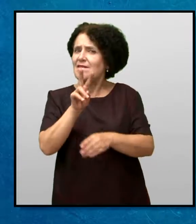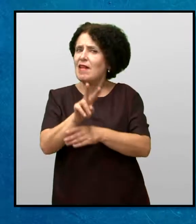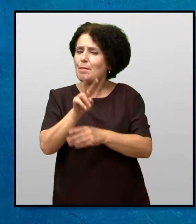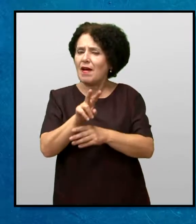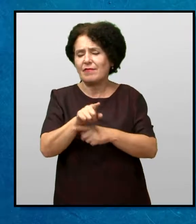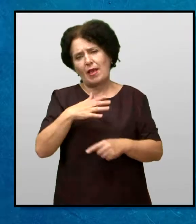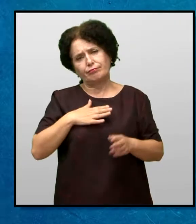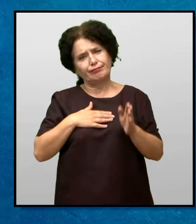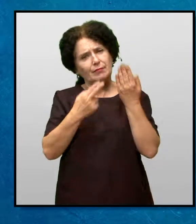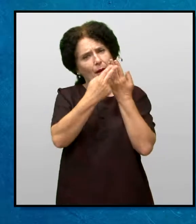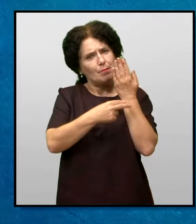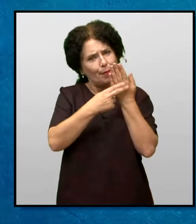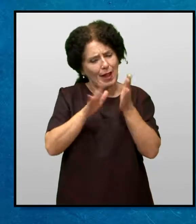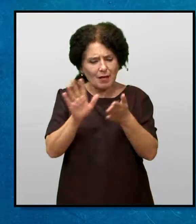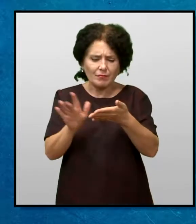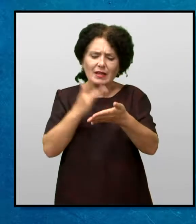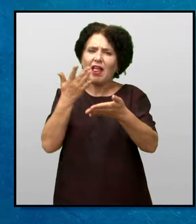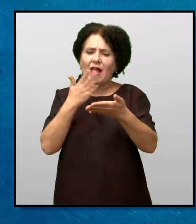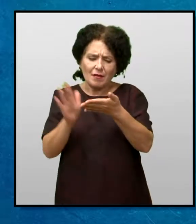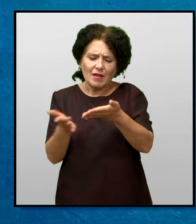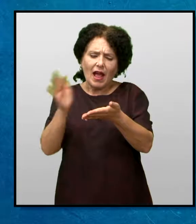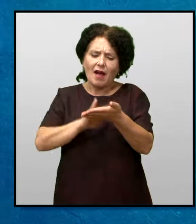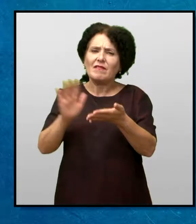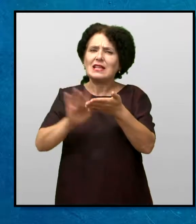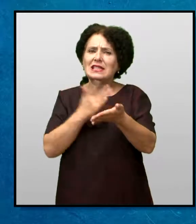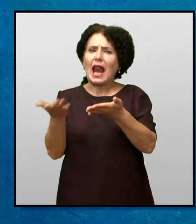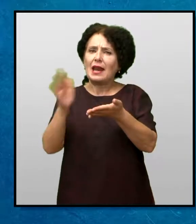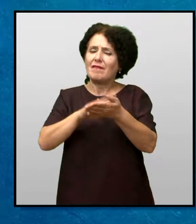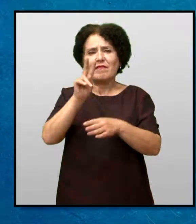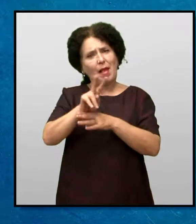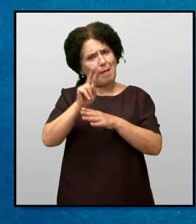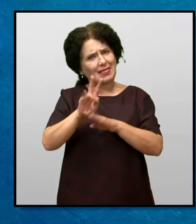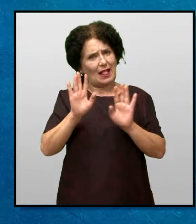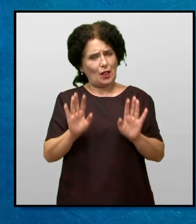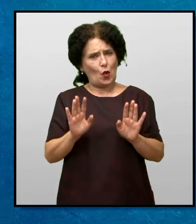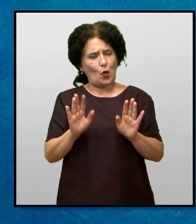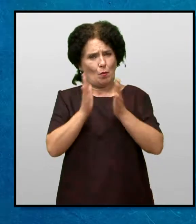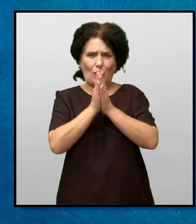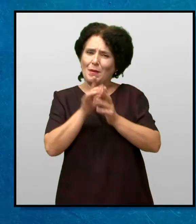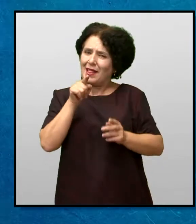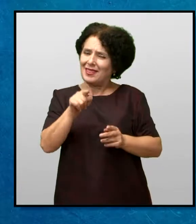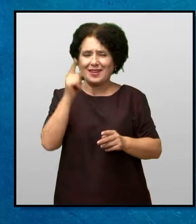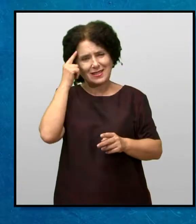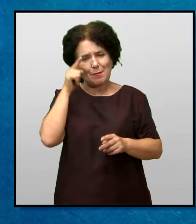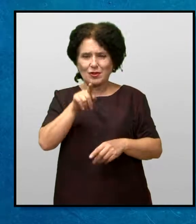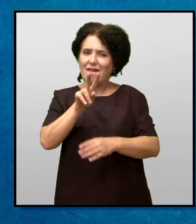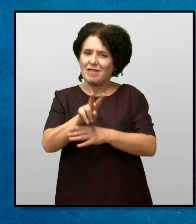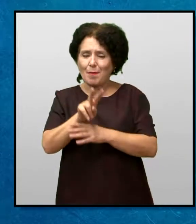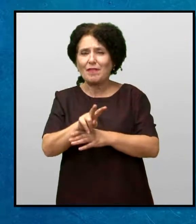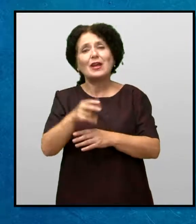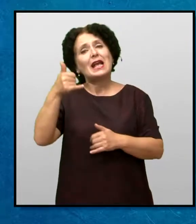бидеш внимателна Со нашата библија И внимателно да ги вртиш страниците Знам дека ти и онака ке внимаваш